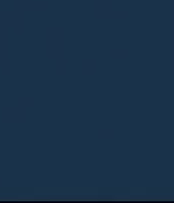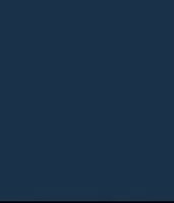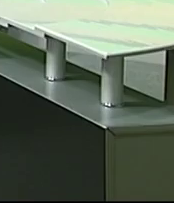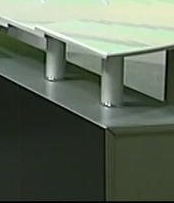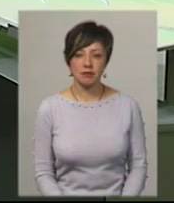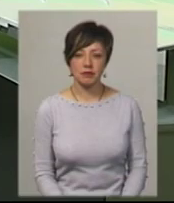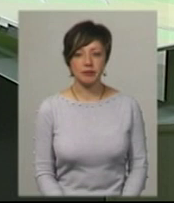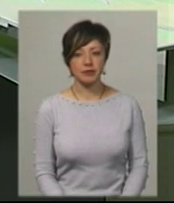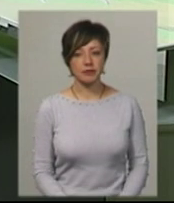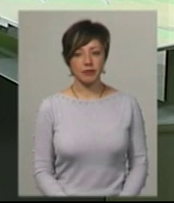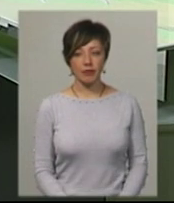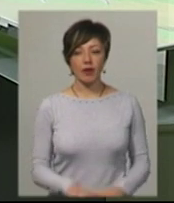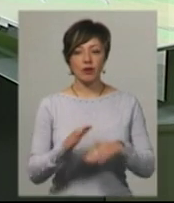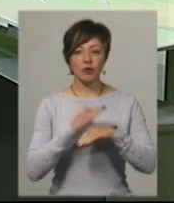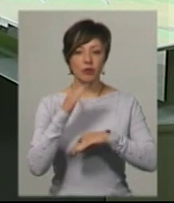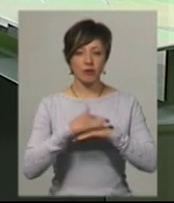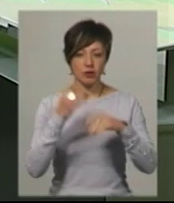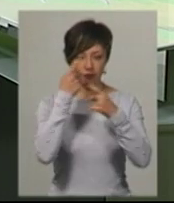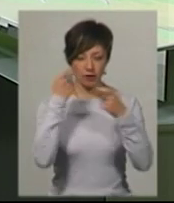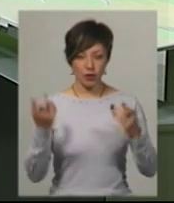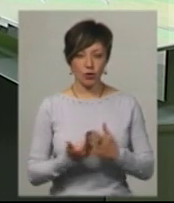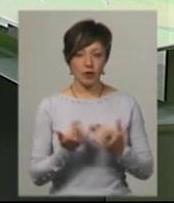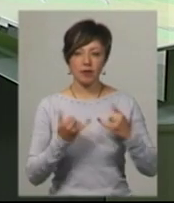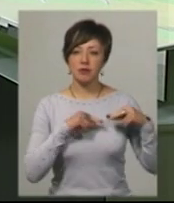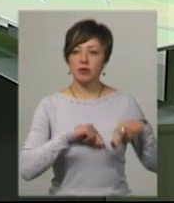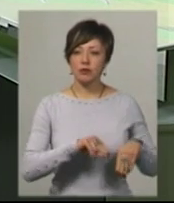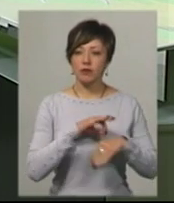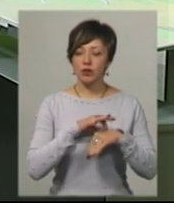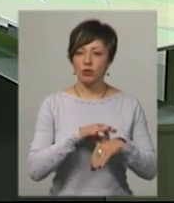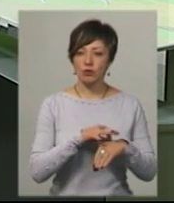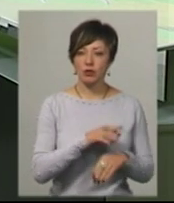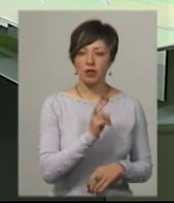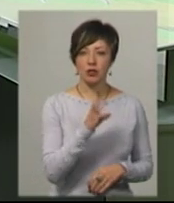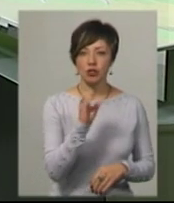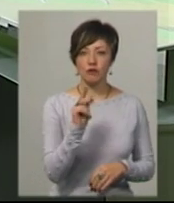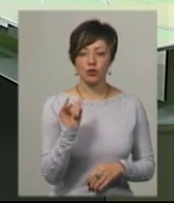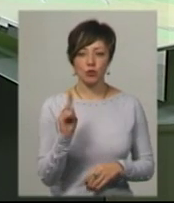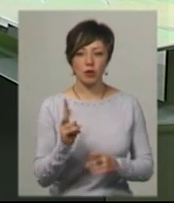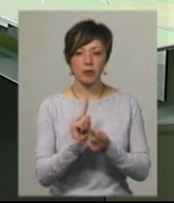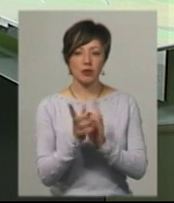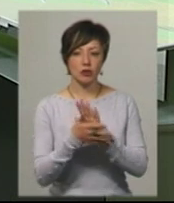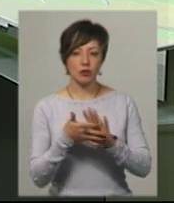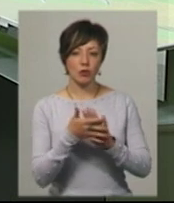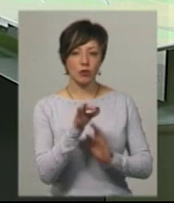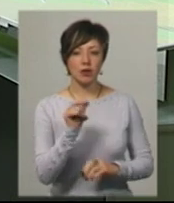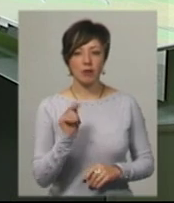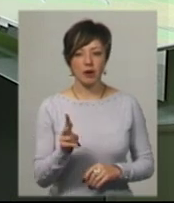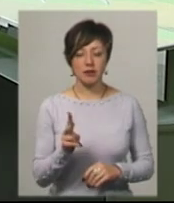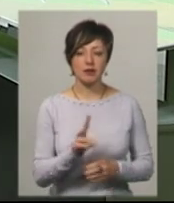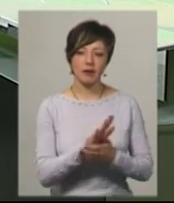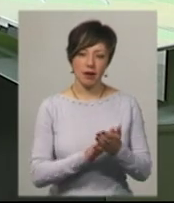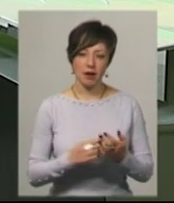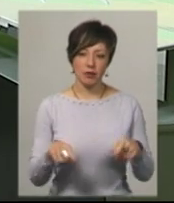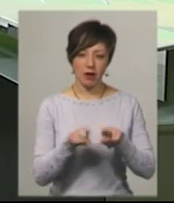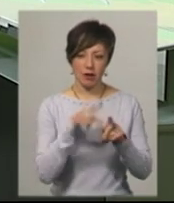Музика Доброго вечора, в ефірі новини. У студії для вас працюють ведуча Катерина Шевчук, на жест умову перекладає Ольга Рибак.